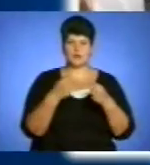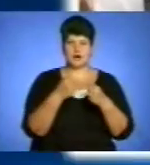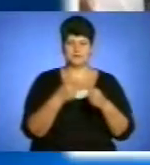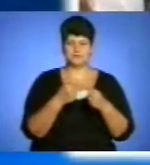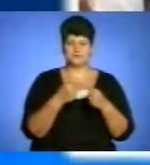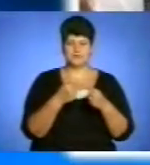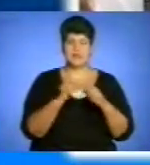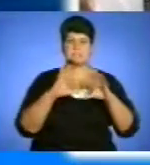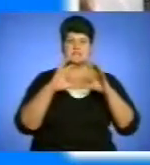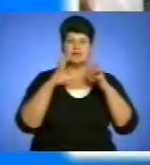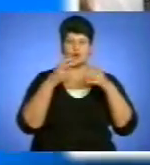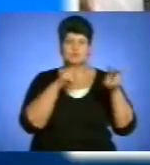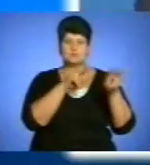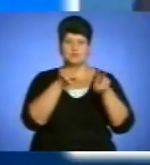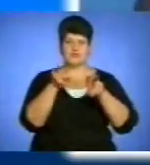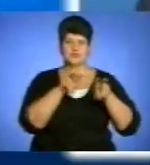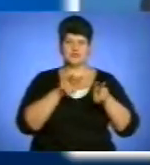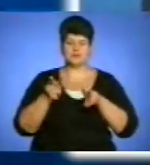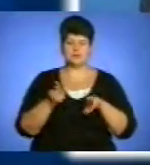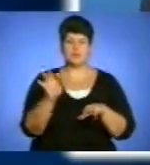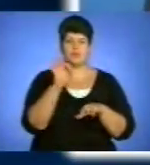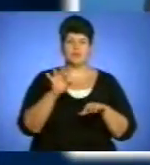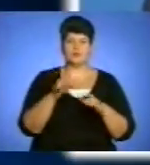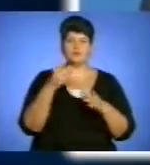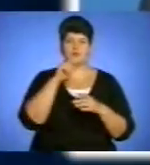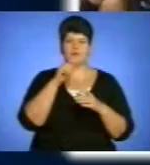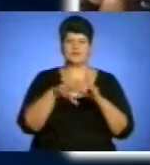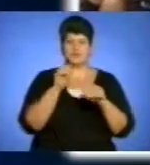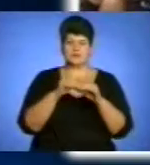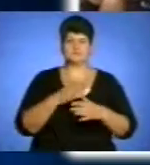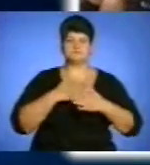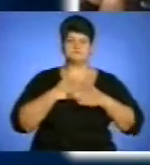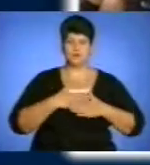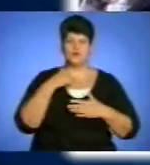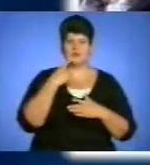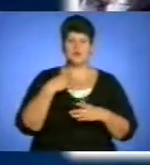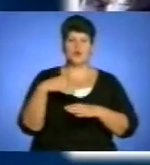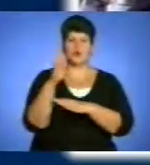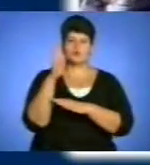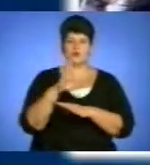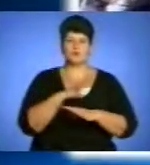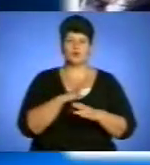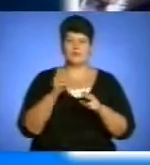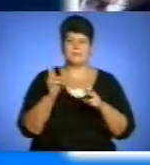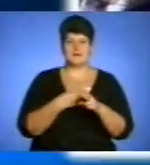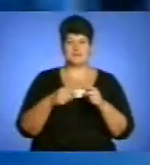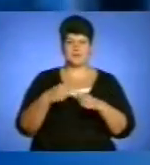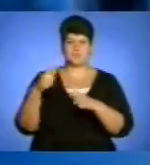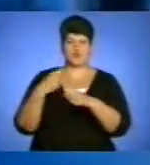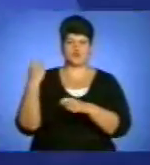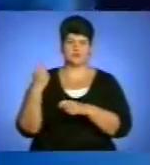Міжнародні спостерігачі перебігом українських виборів задоволені. Кажуть, під час голосування обійшлося без значних порушень.